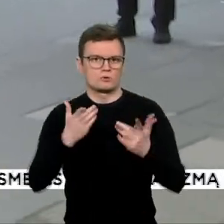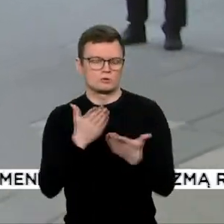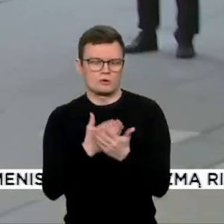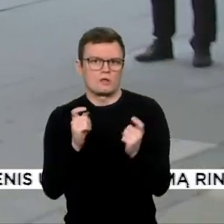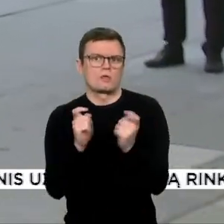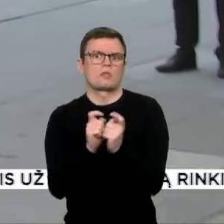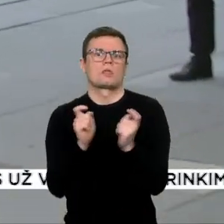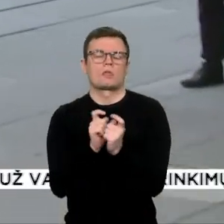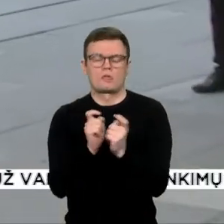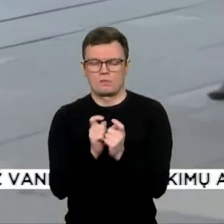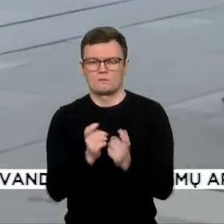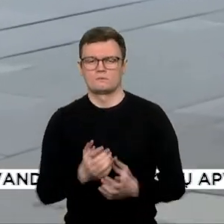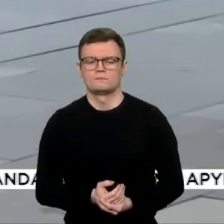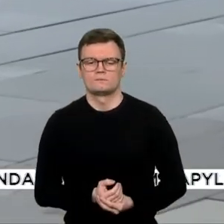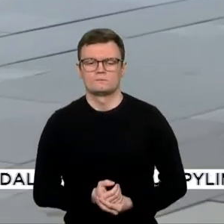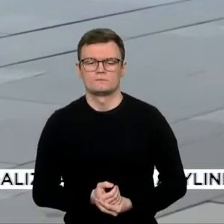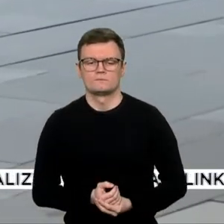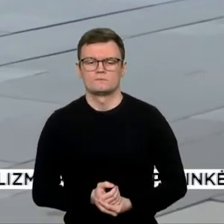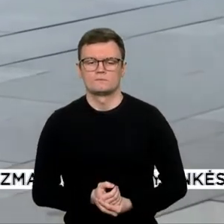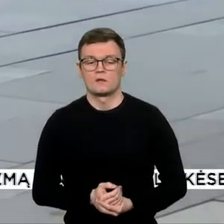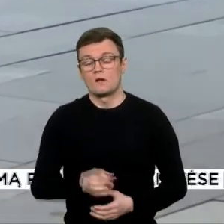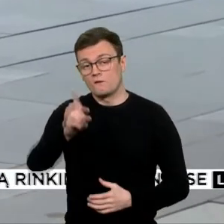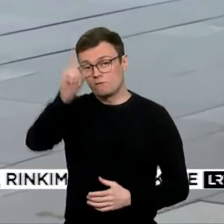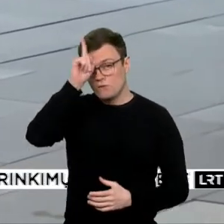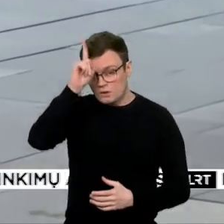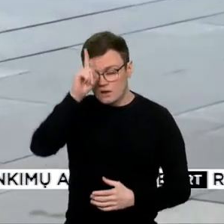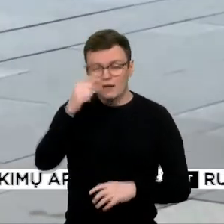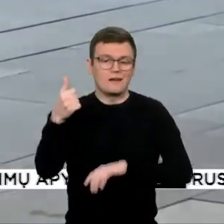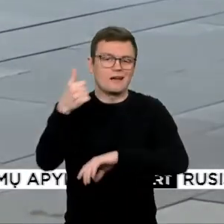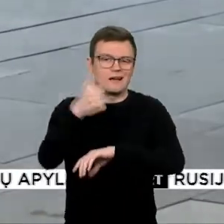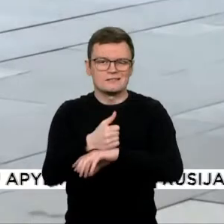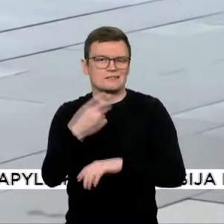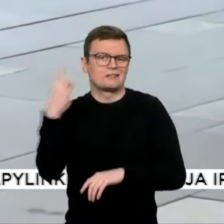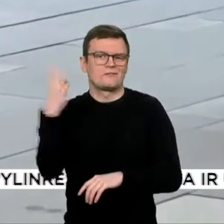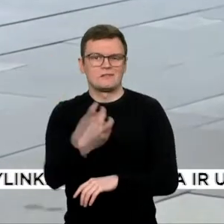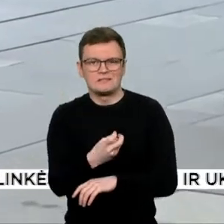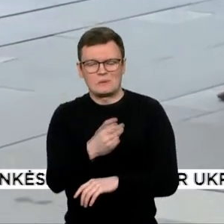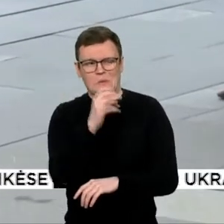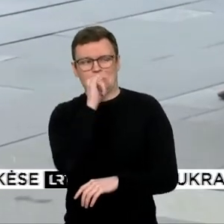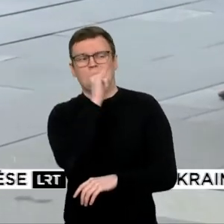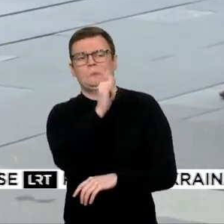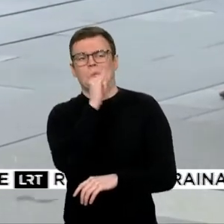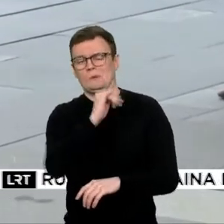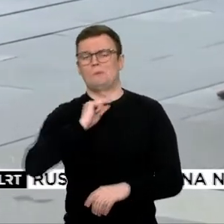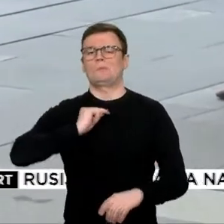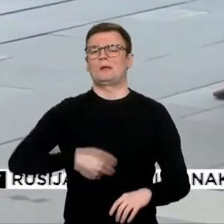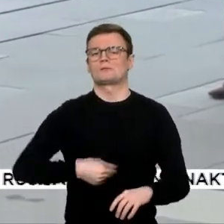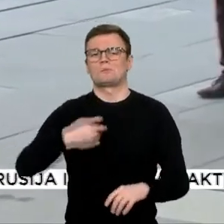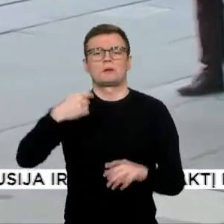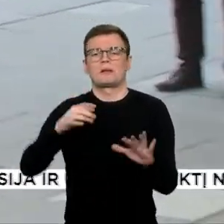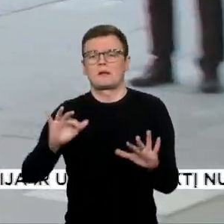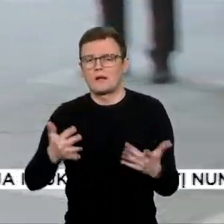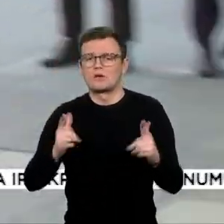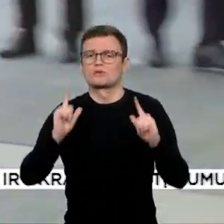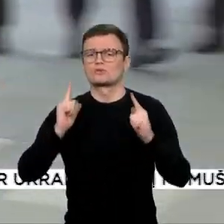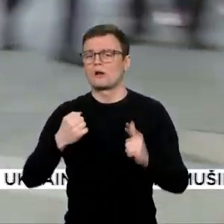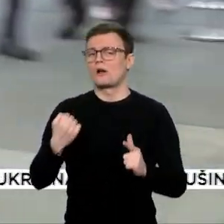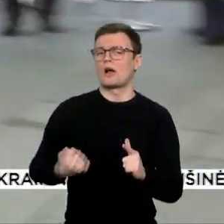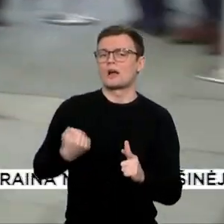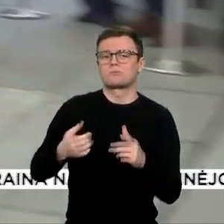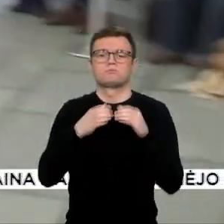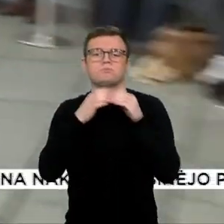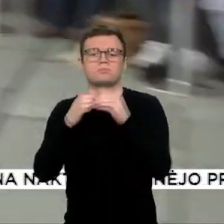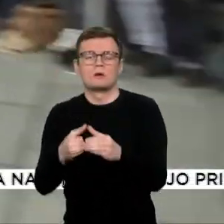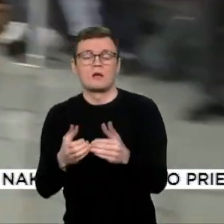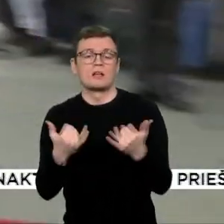iriausybių. Vokietijos kancleris dvi savaitės ardė Prancūzijos prezidento raginimus jau svarstyti net ir karių siuntimą. Dabar pats